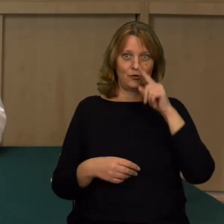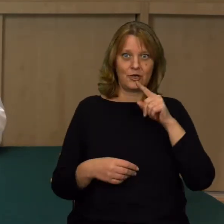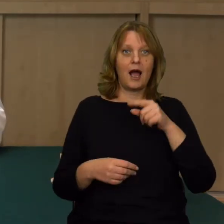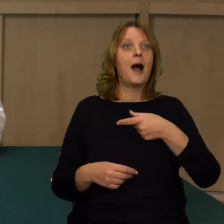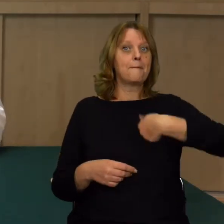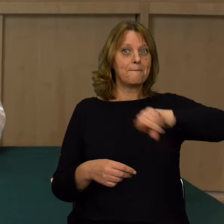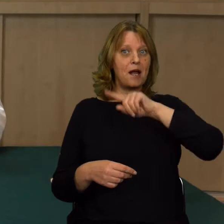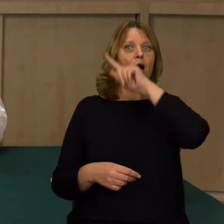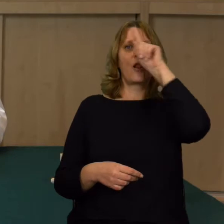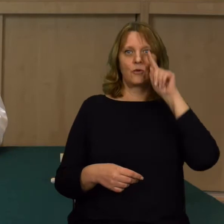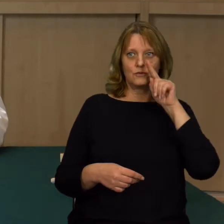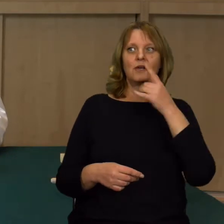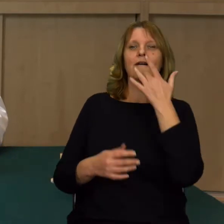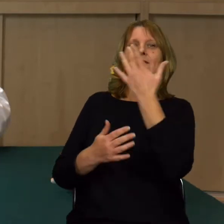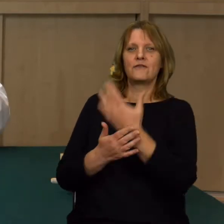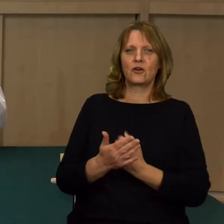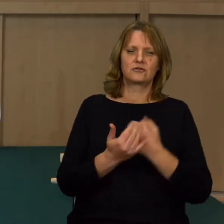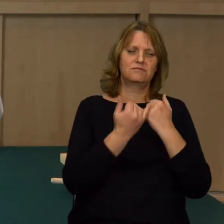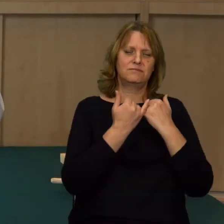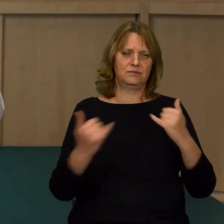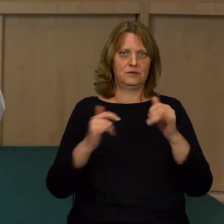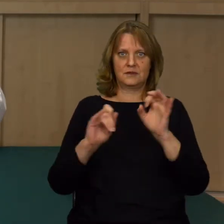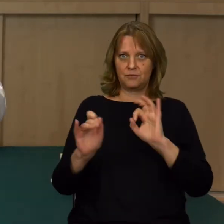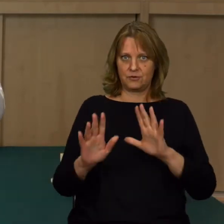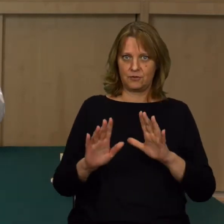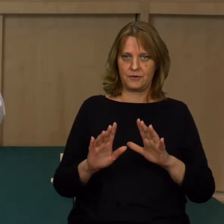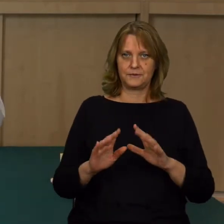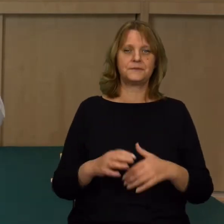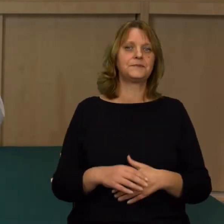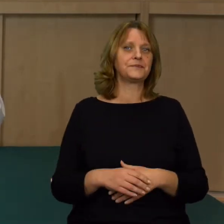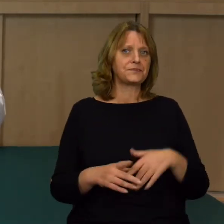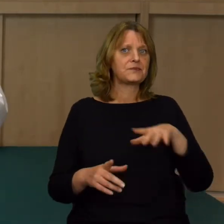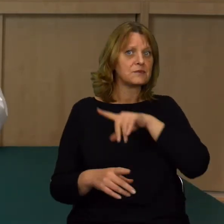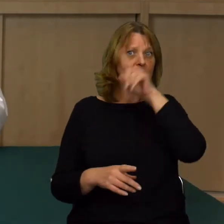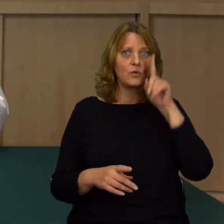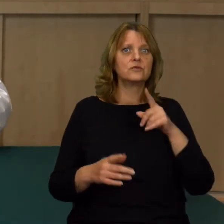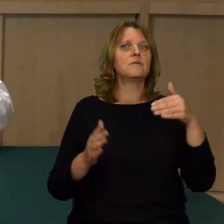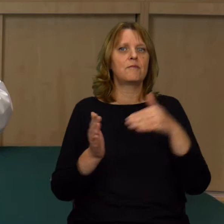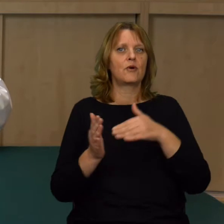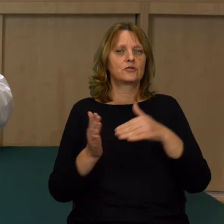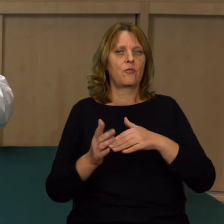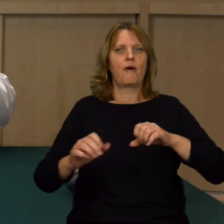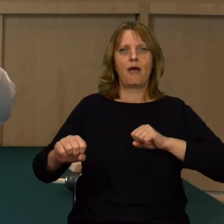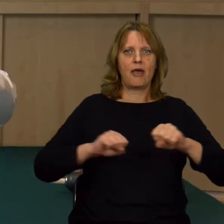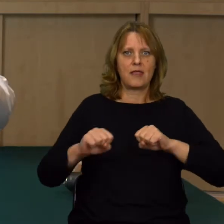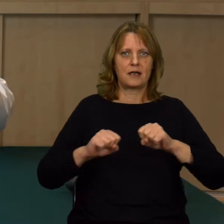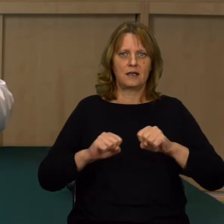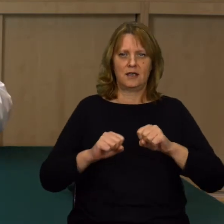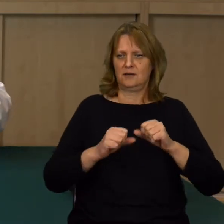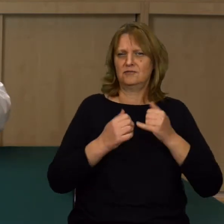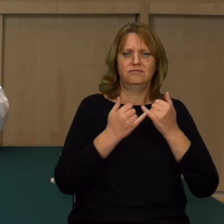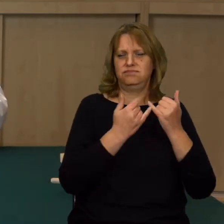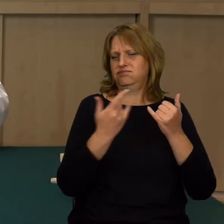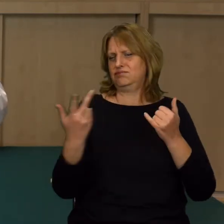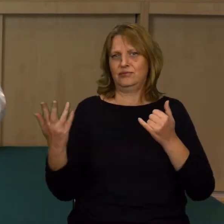Ale my jako ludzie wykorzystujemy ją w przeróżne rodzaje. Bo my właśnie potrzebujemy energii. Właśnie wielu